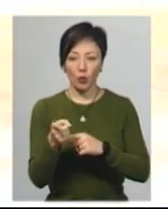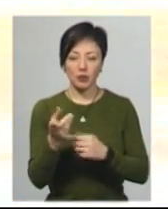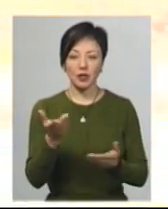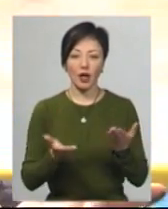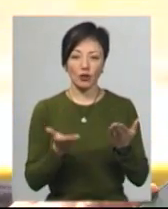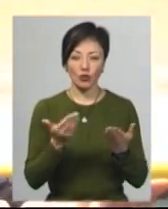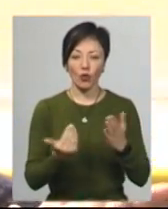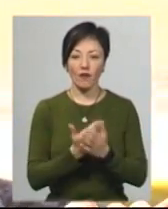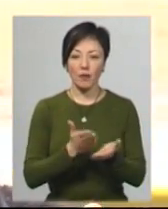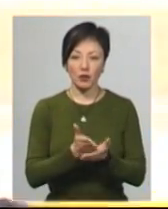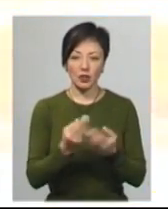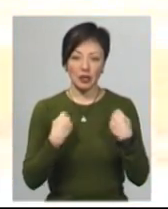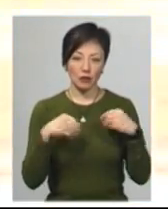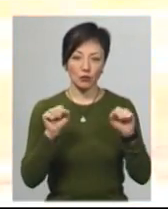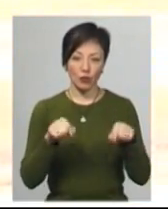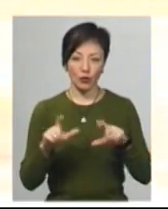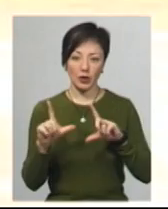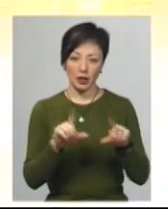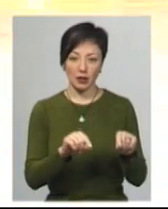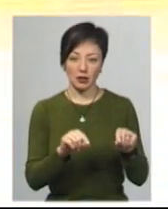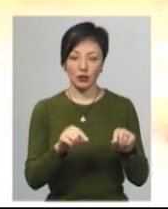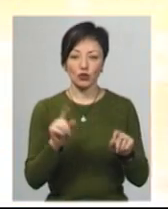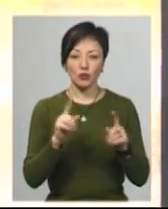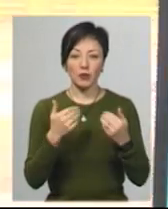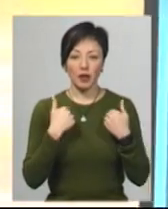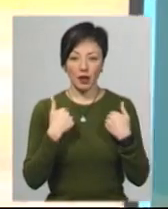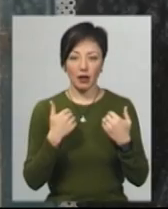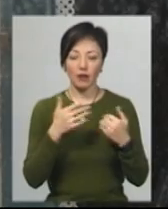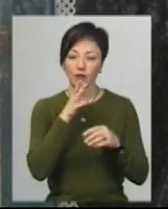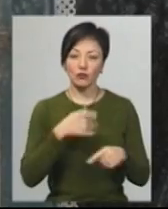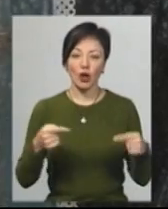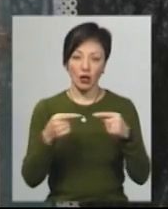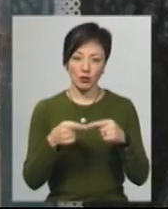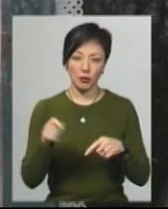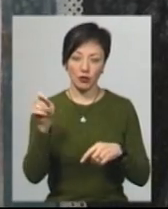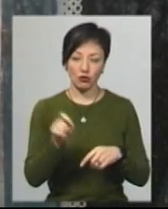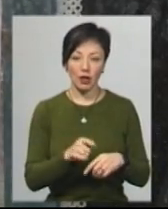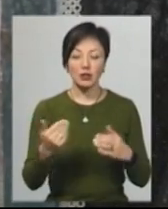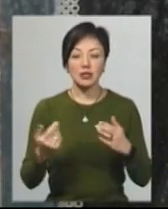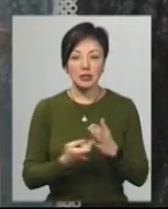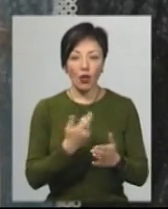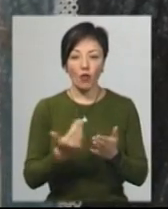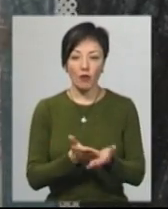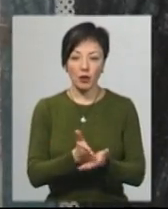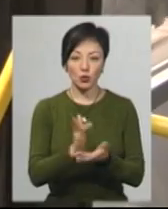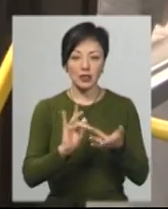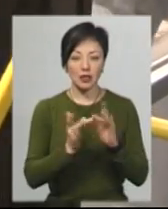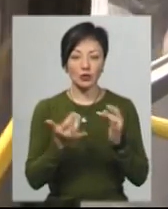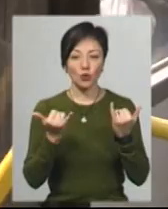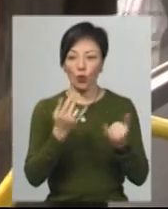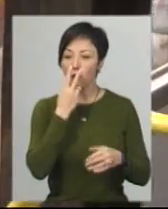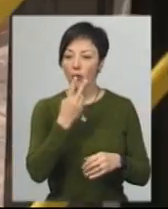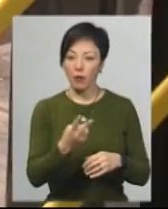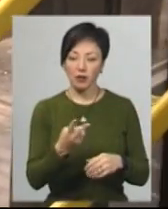Якщо новий маршрут дасть мені таку змогу їхати, щоб я вчасно приїжджала. Дізналася про новий маршрут з інтернету. Сьогодні ось